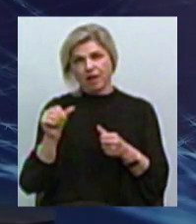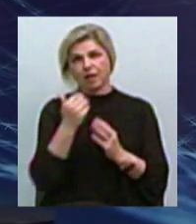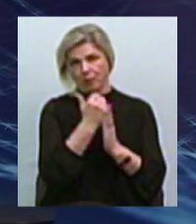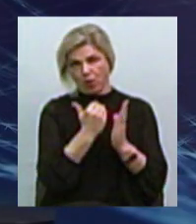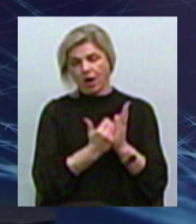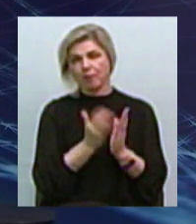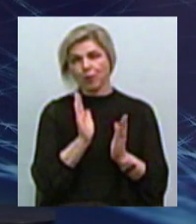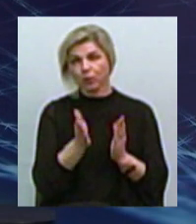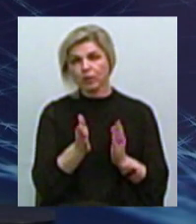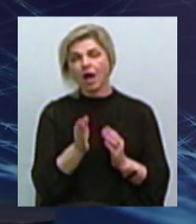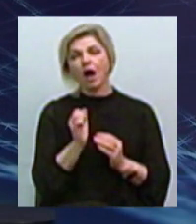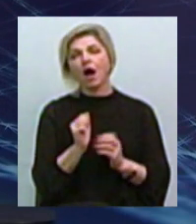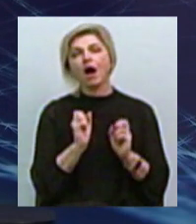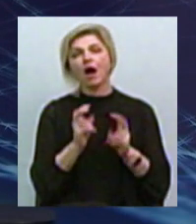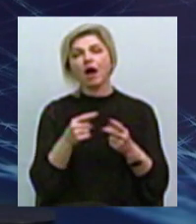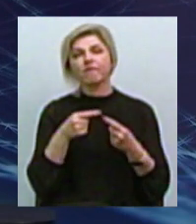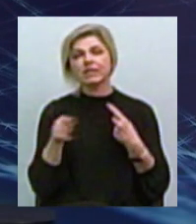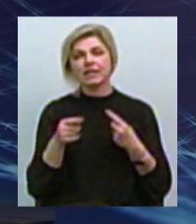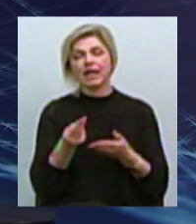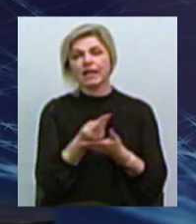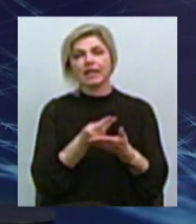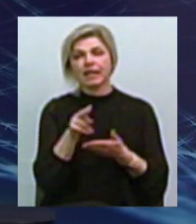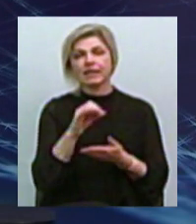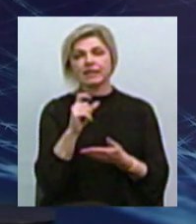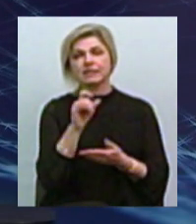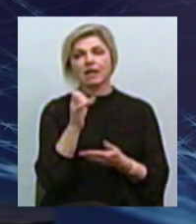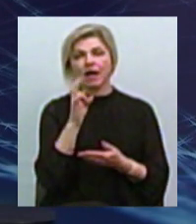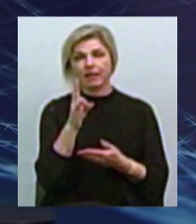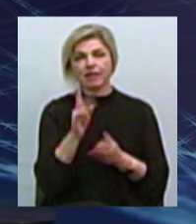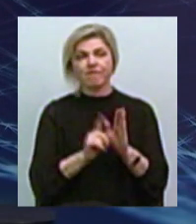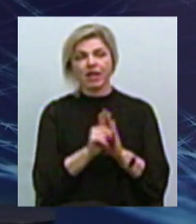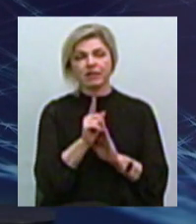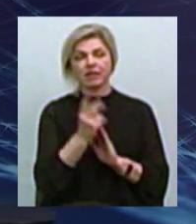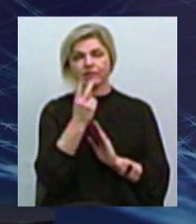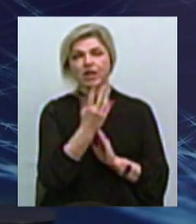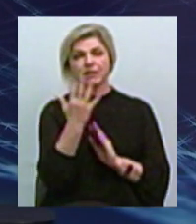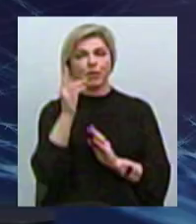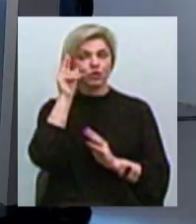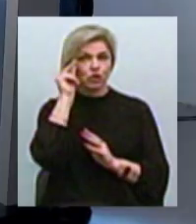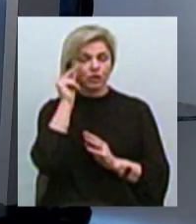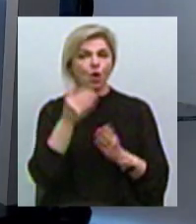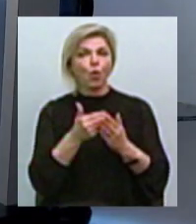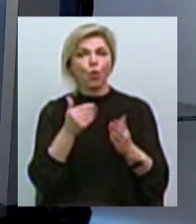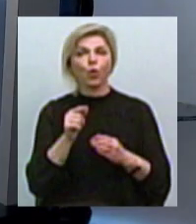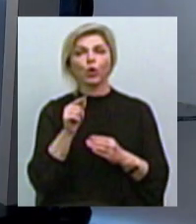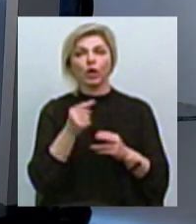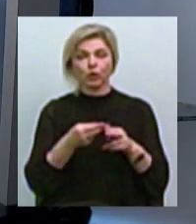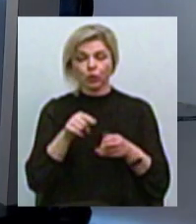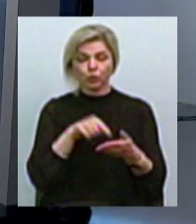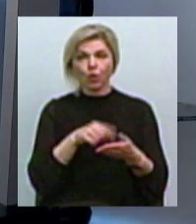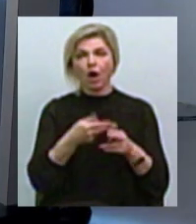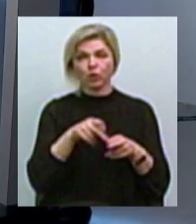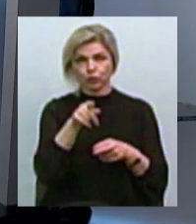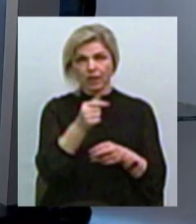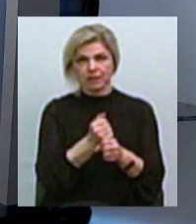Скажіть, будь ласка, наскільки відрізняється дизайн уведеної 25-го числа купюри від тієї, яку розробляли ви зі своїми